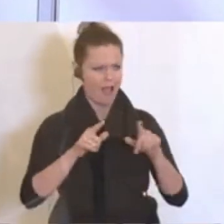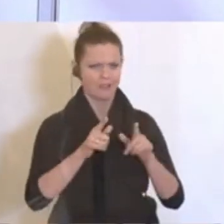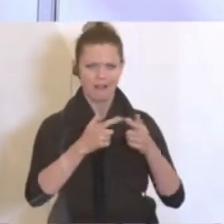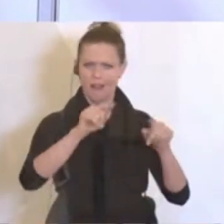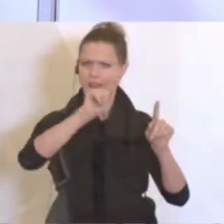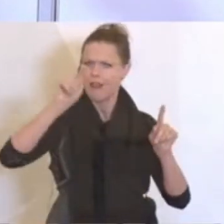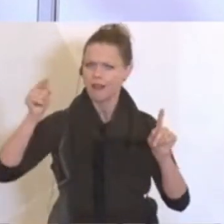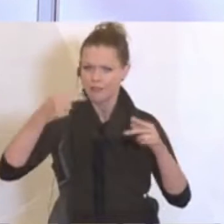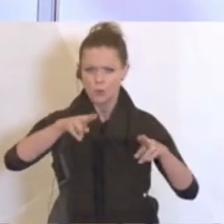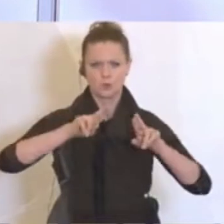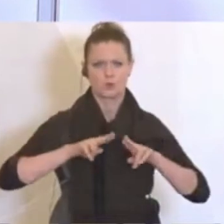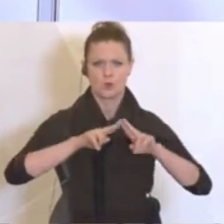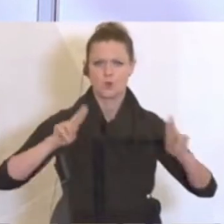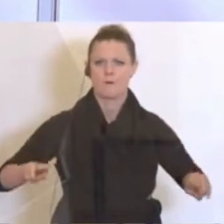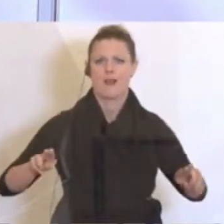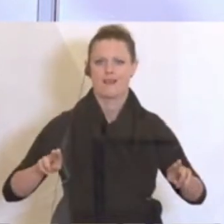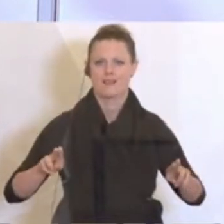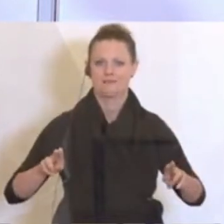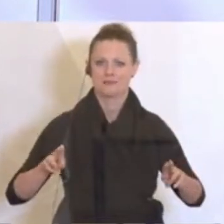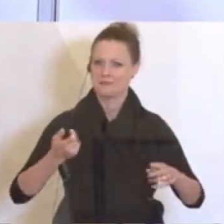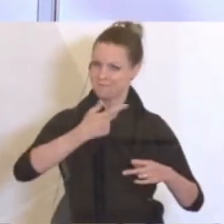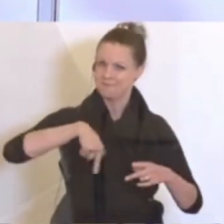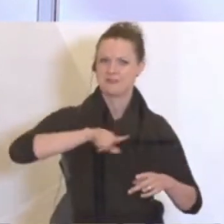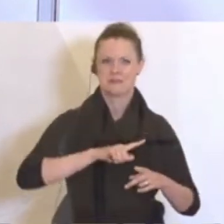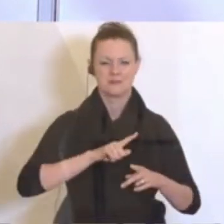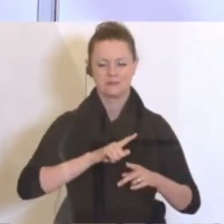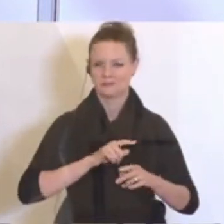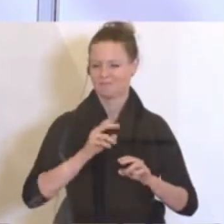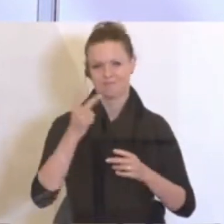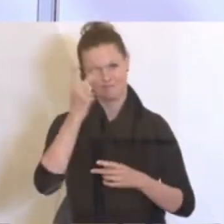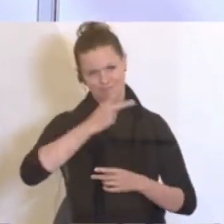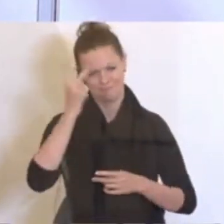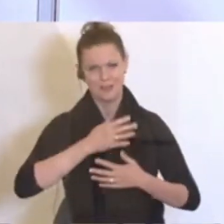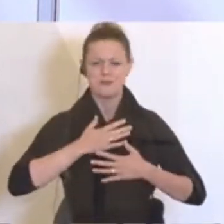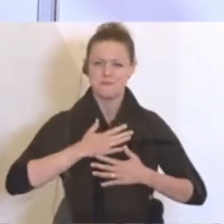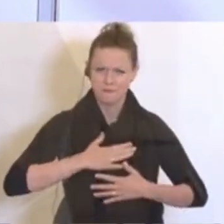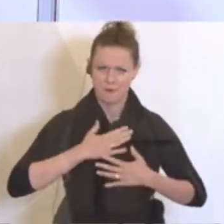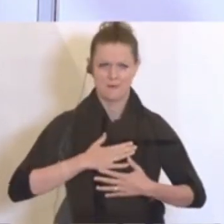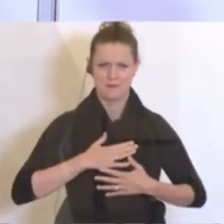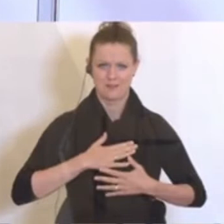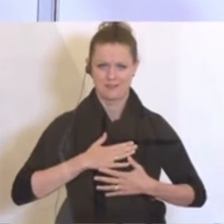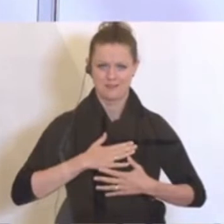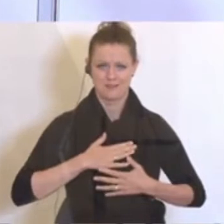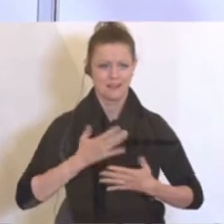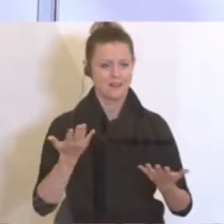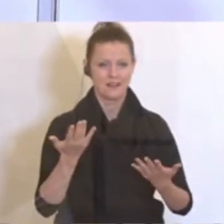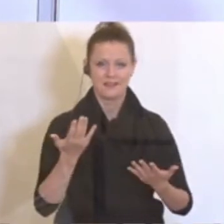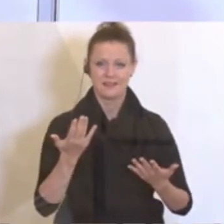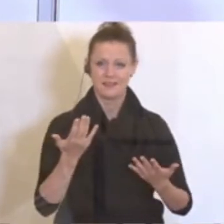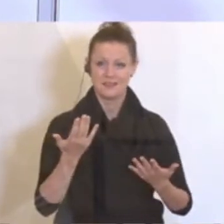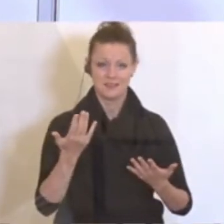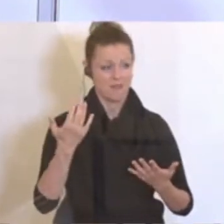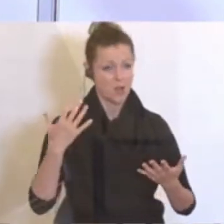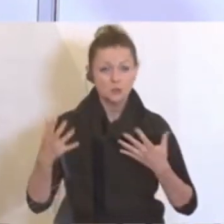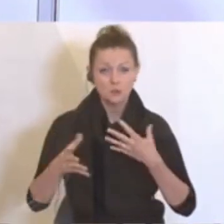Normalität zurückkehren können. Und das macht uns alle natürlich sehr, sehr froh, nachdem wir uns das gemeinsam nicht nur